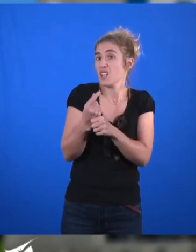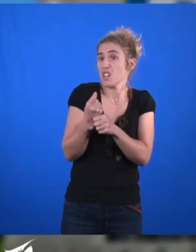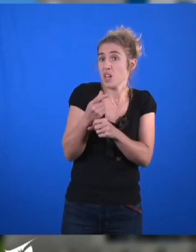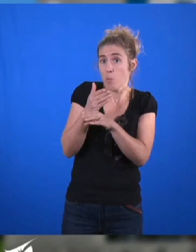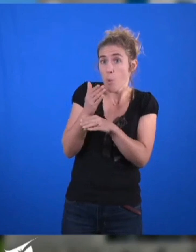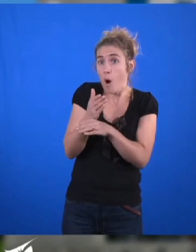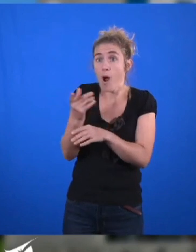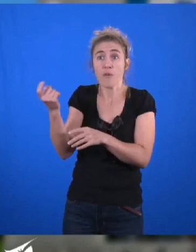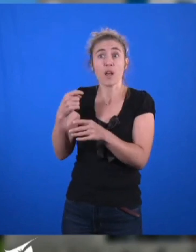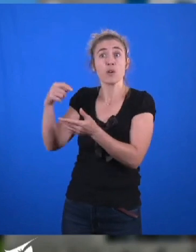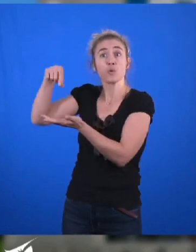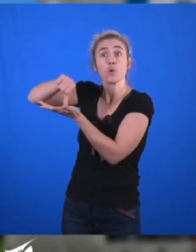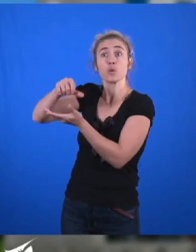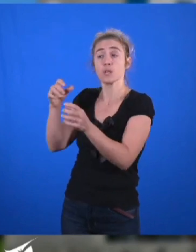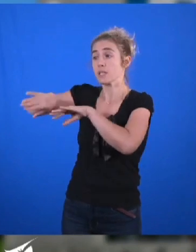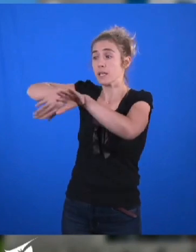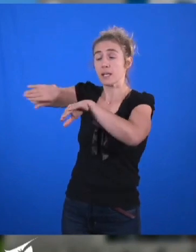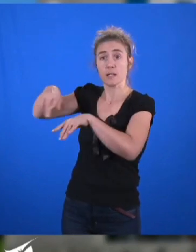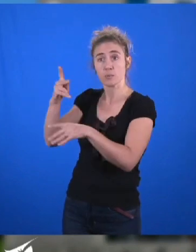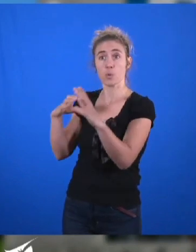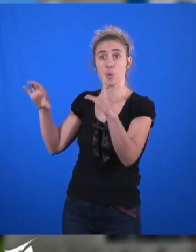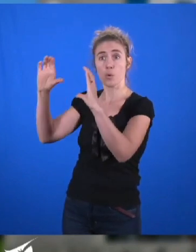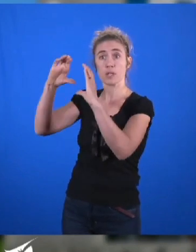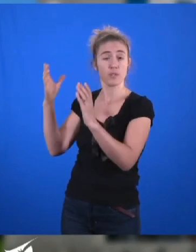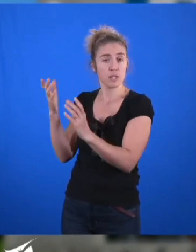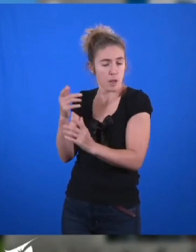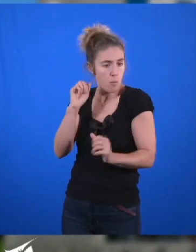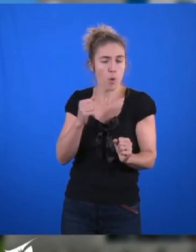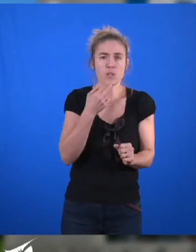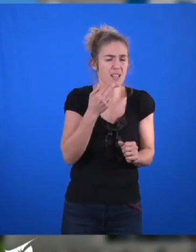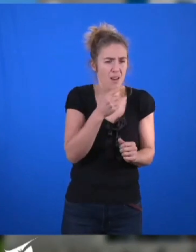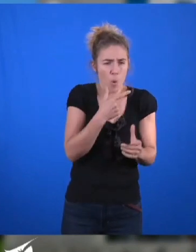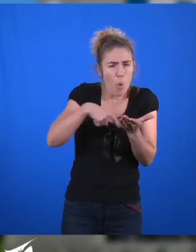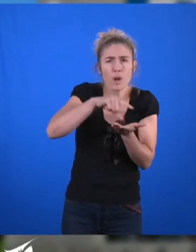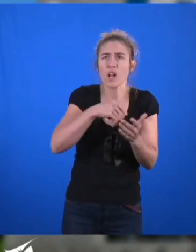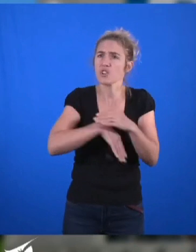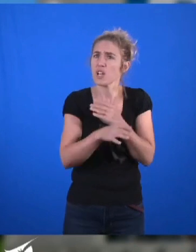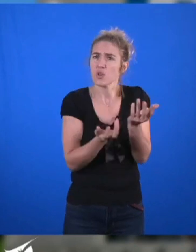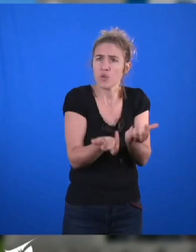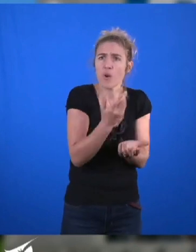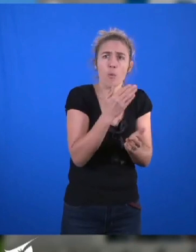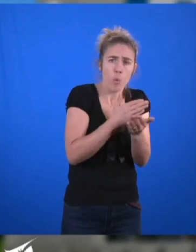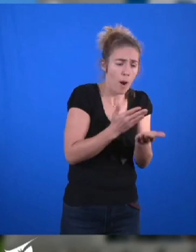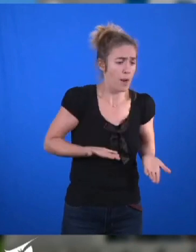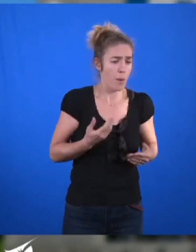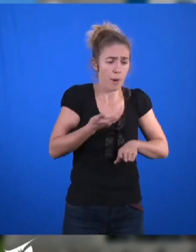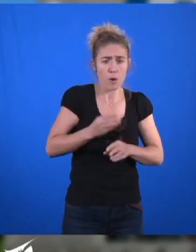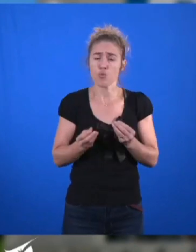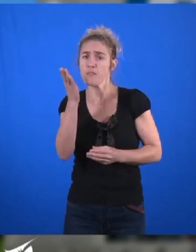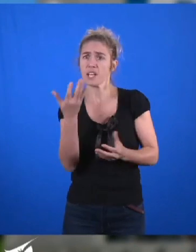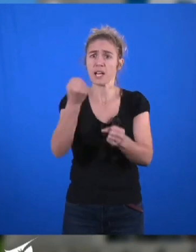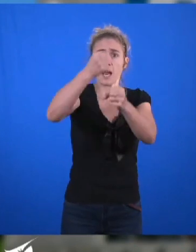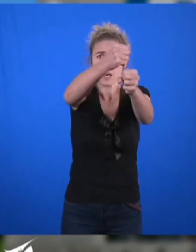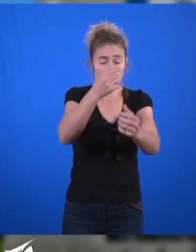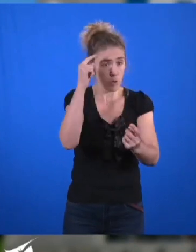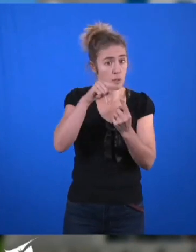des centres de tri des collectivités afin d'être utilisés localement dans les chaudières voies actuelles ou futures nécessaires pour